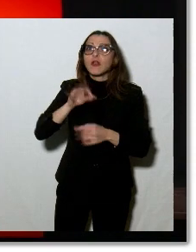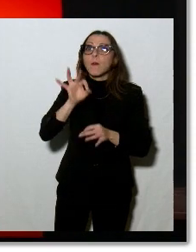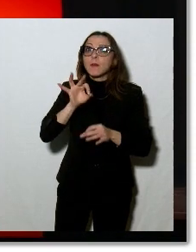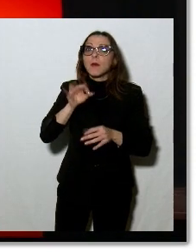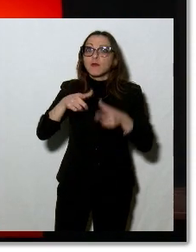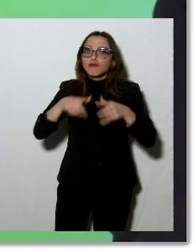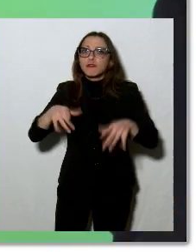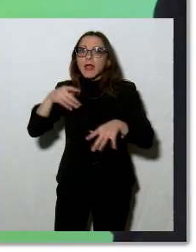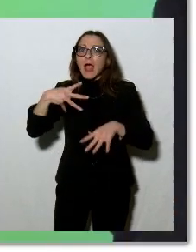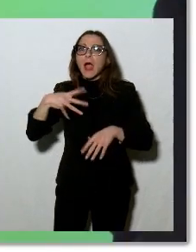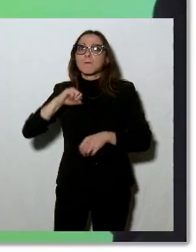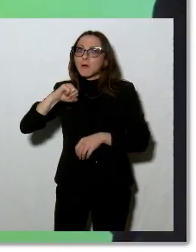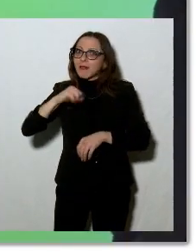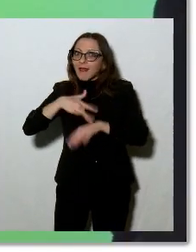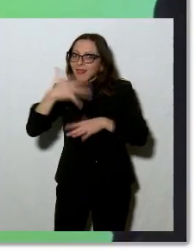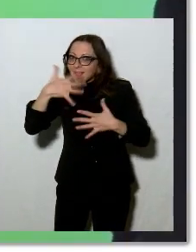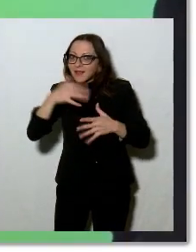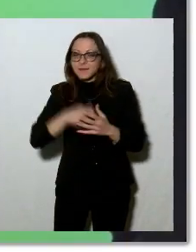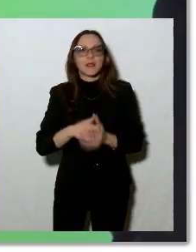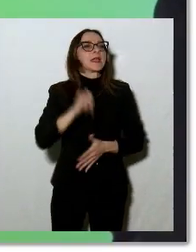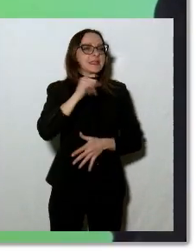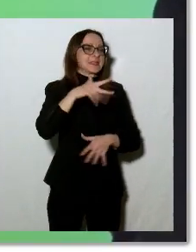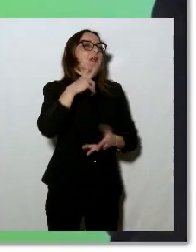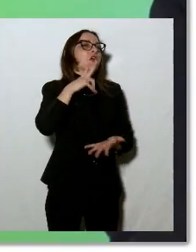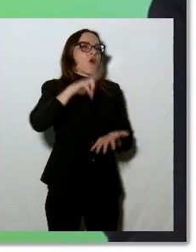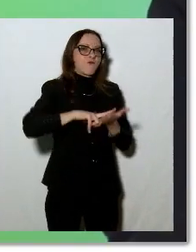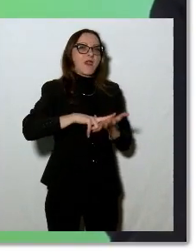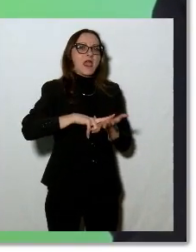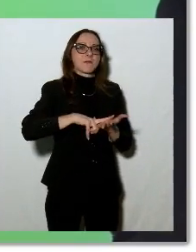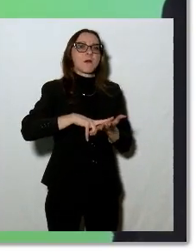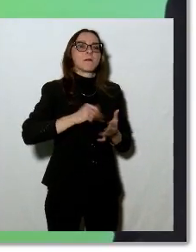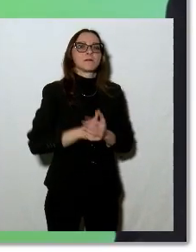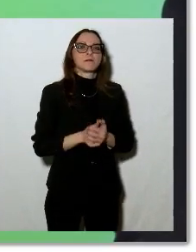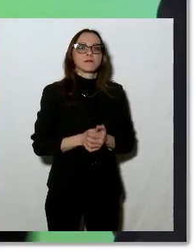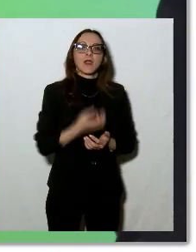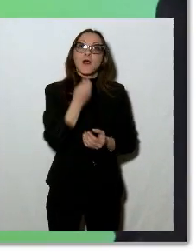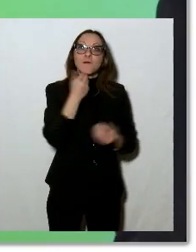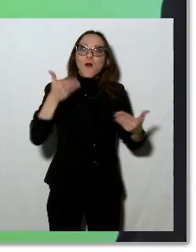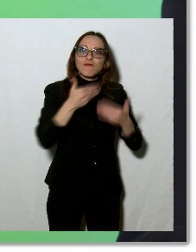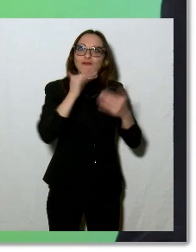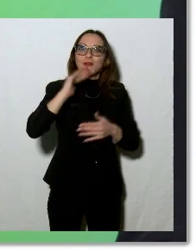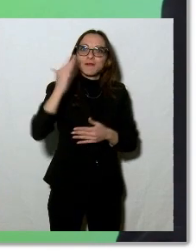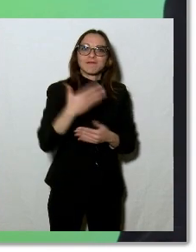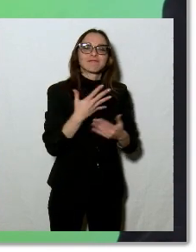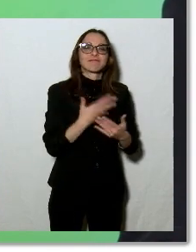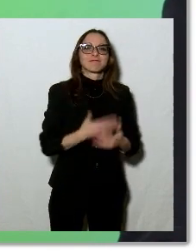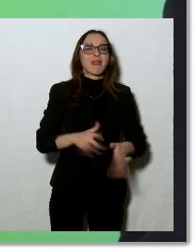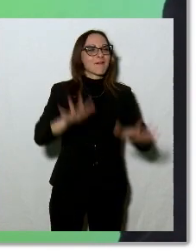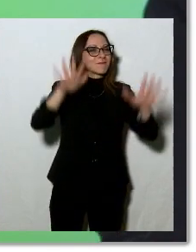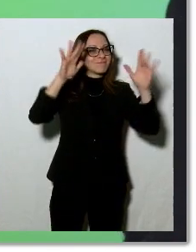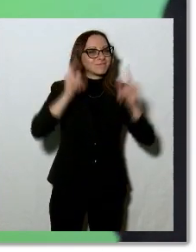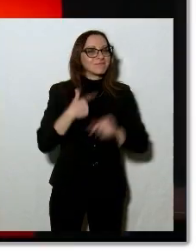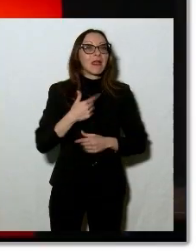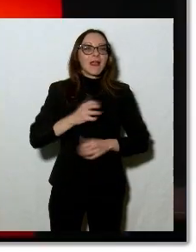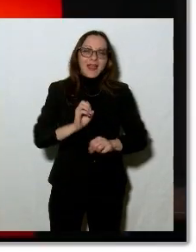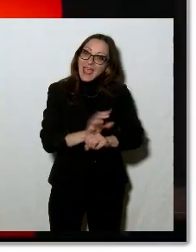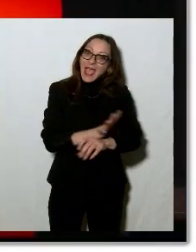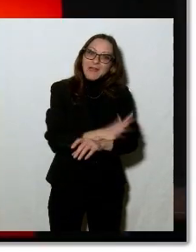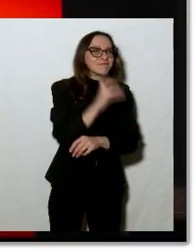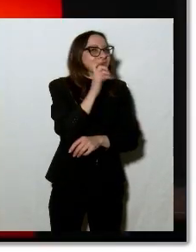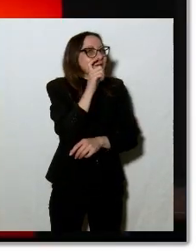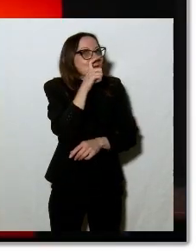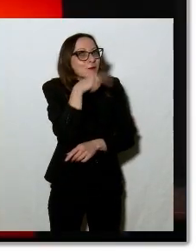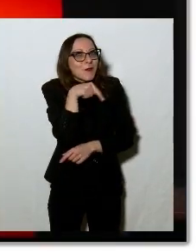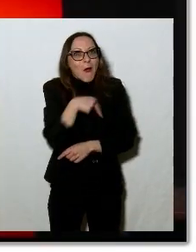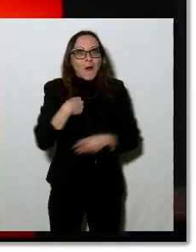Sì, confermo. Buongiorno a tutti, intanto complimenti perché sono molto emozionato e curioso di